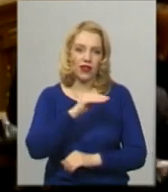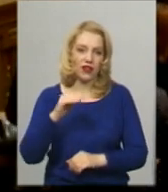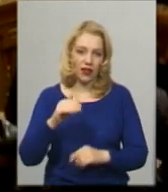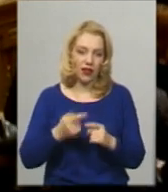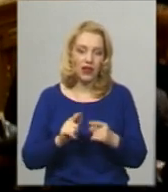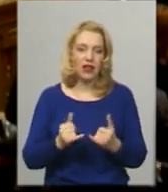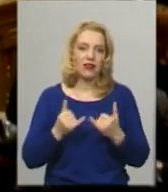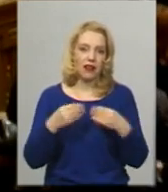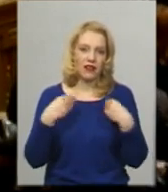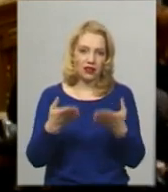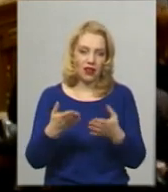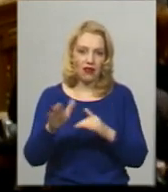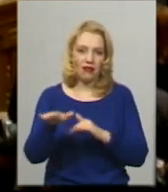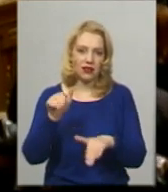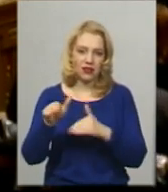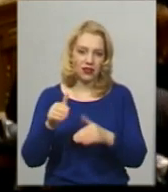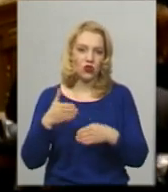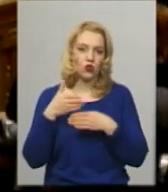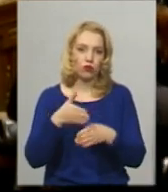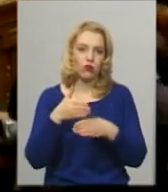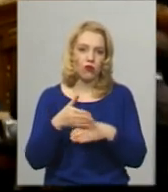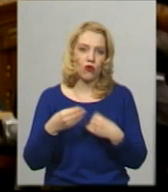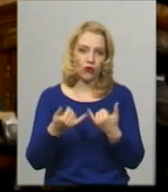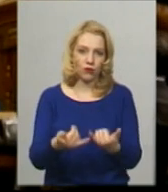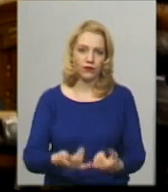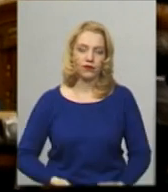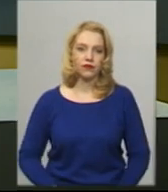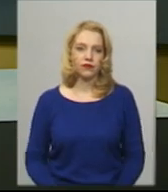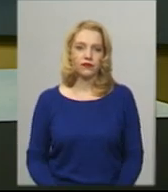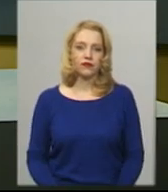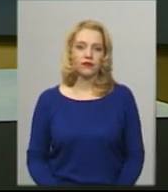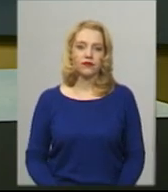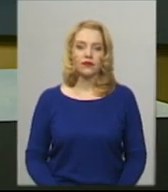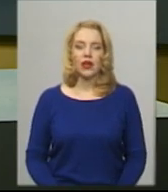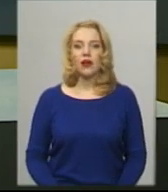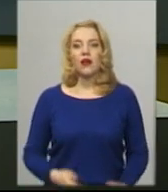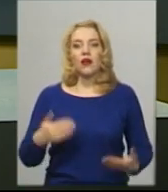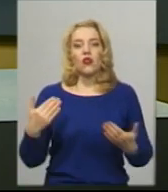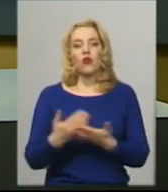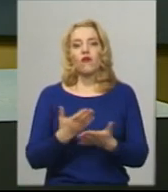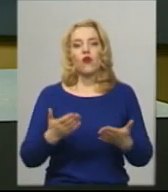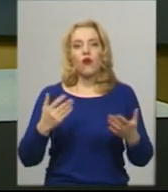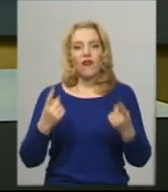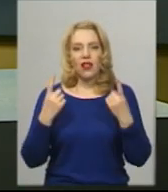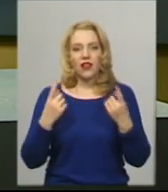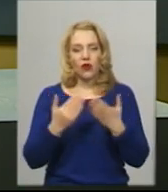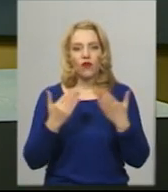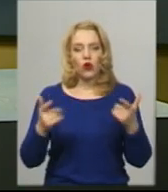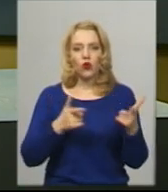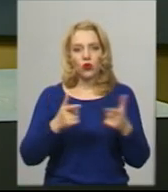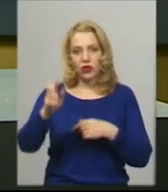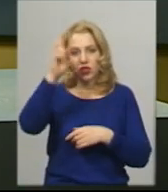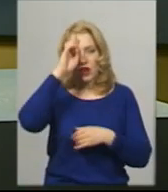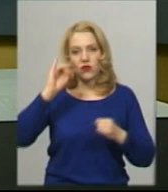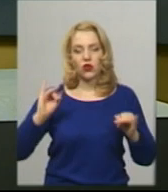траншу допомоги. Влада Прізова, новини на Суспільному. Нову велику виставку готують у Державному